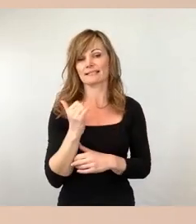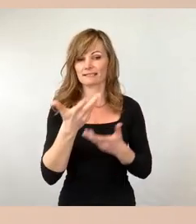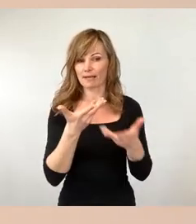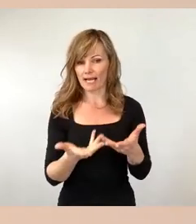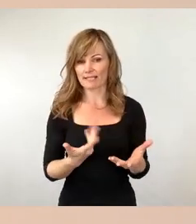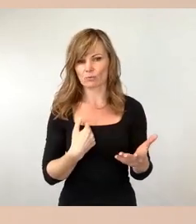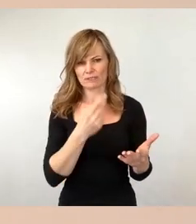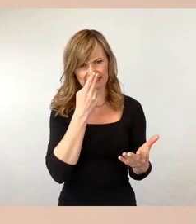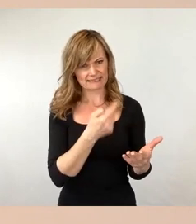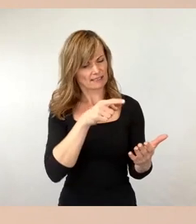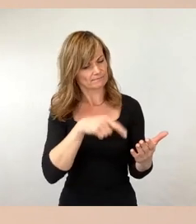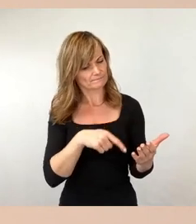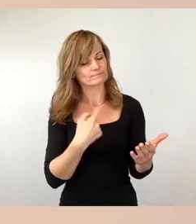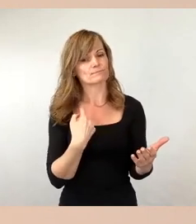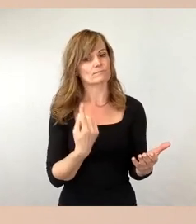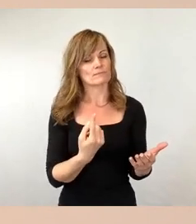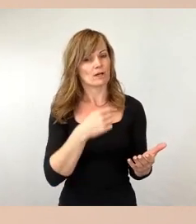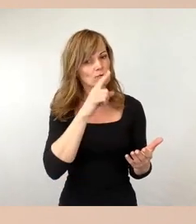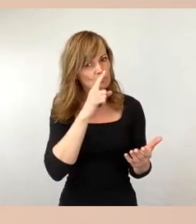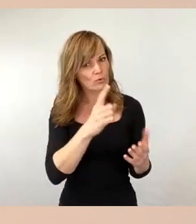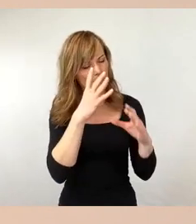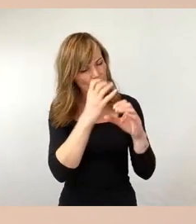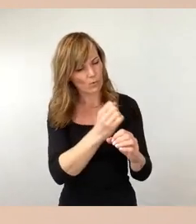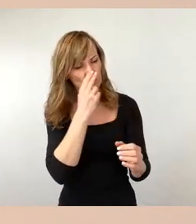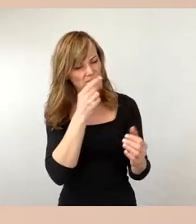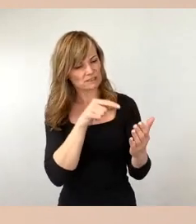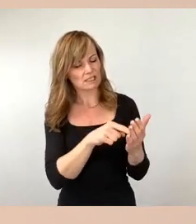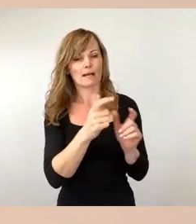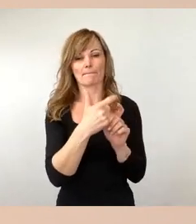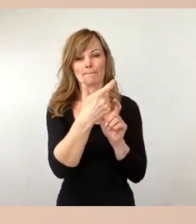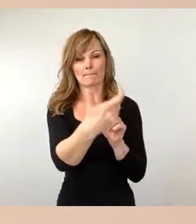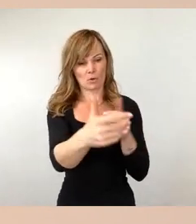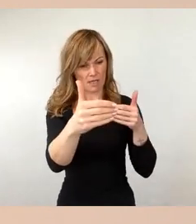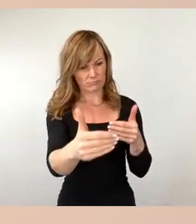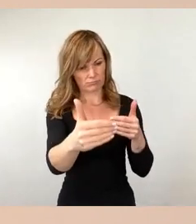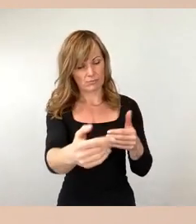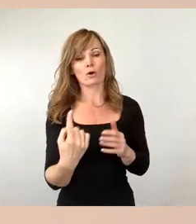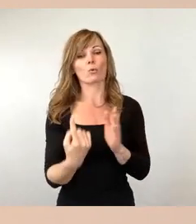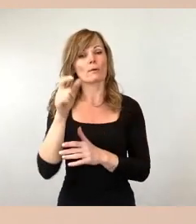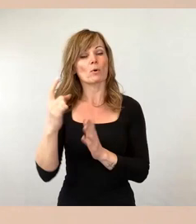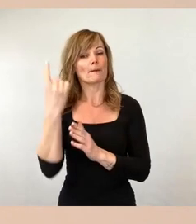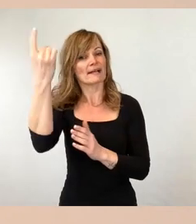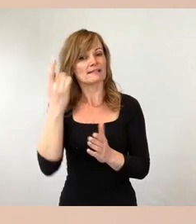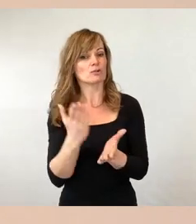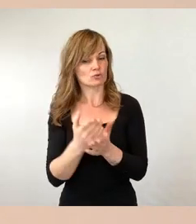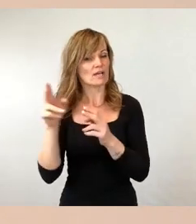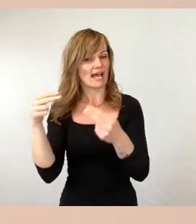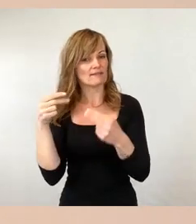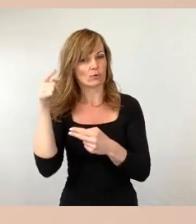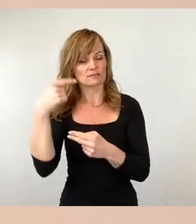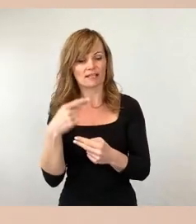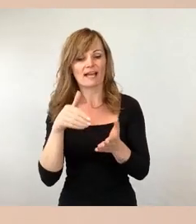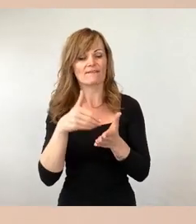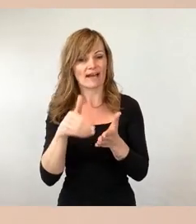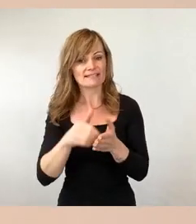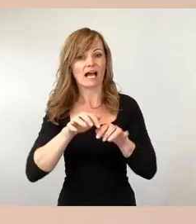auch nur den Fokus unmittelbar auf die Brücke und der Oberbürgermeister ist ja auch darauf eingegangen, dass es ja auch weitergehende Auswirkungen